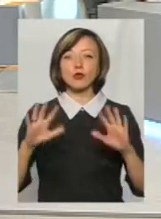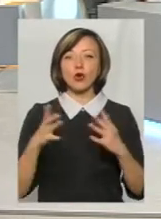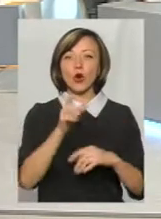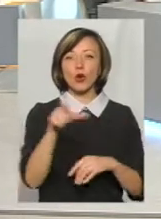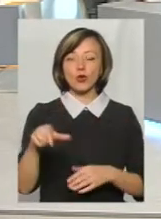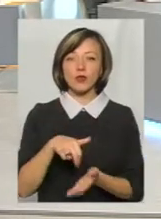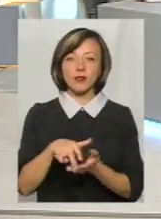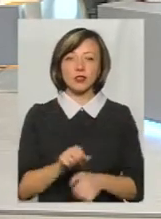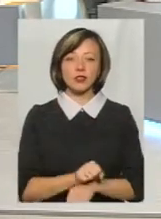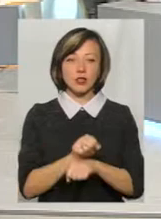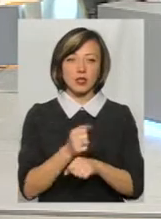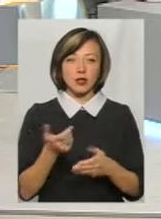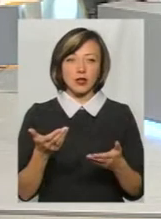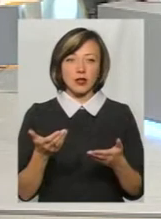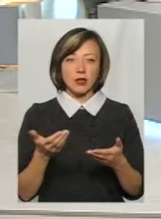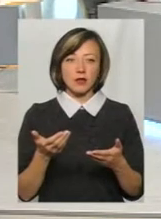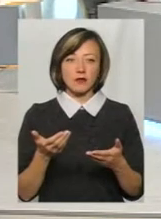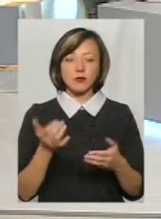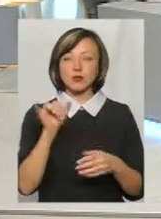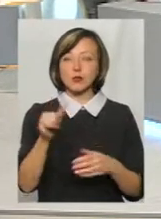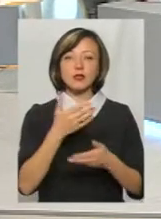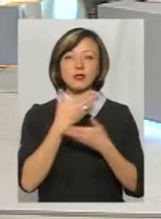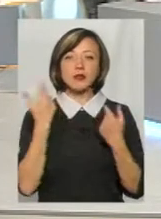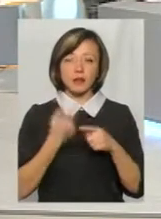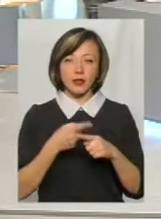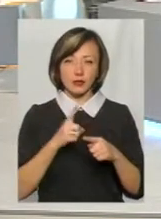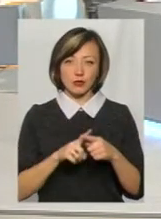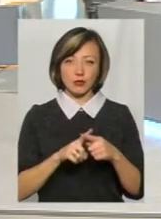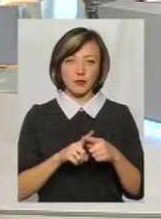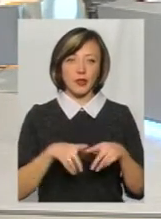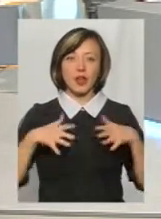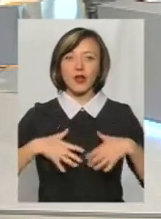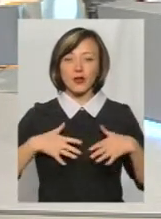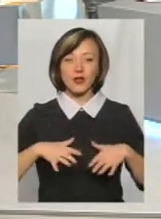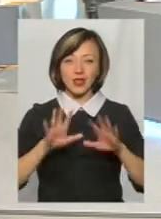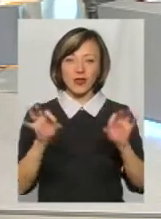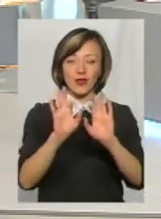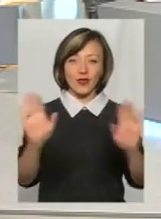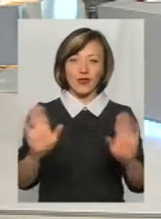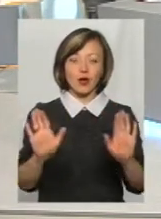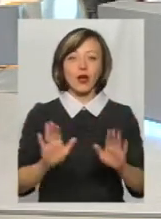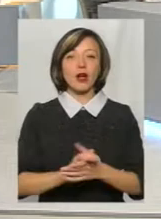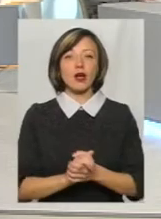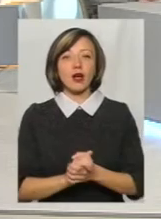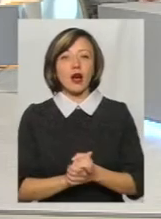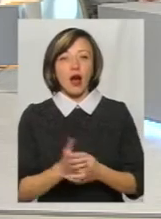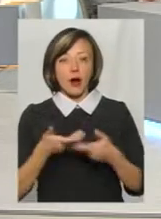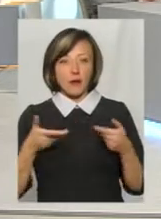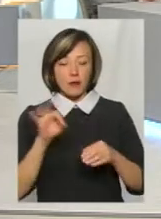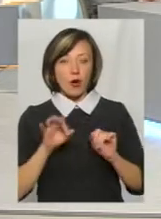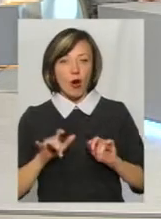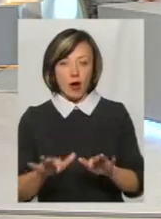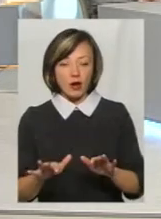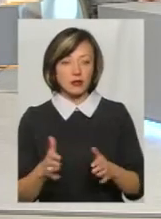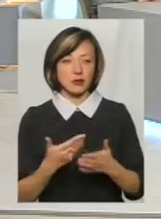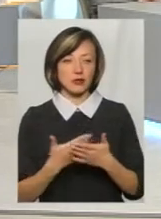вийшли з Грузії нам попереду? В них нема цього. Я зараз про Грузії взагалі чого не говорю абсолютно. в Україні? ну ми ж за аксою, яку там